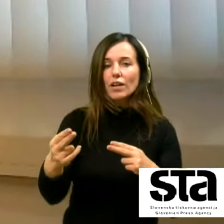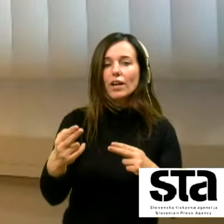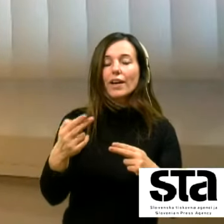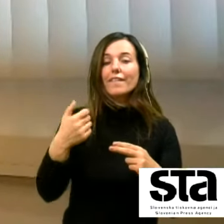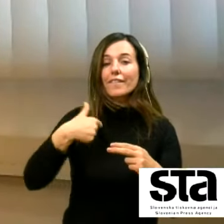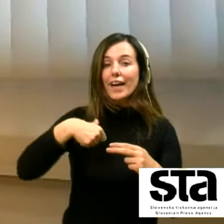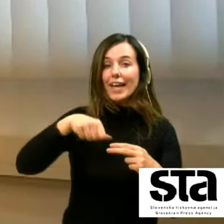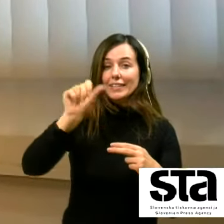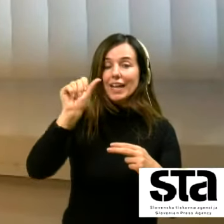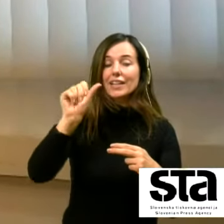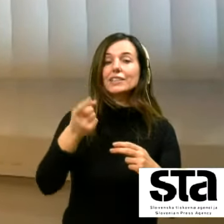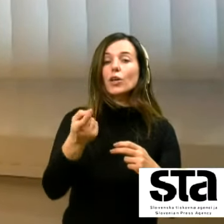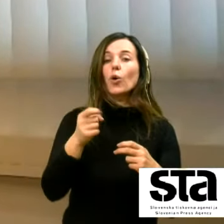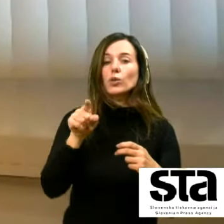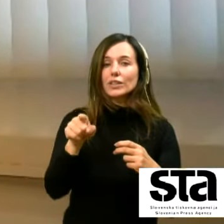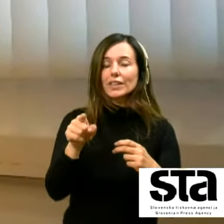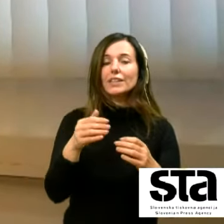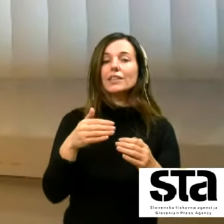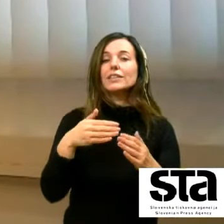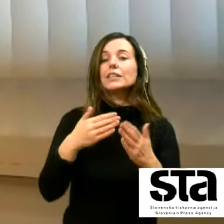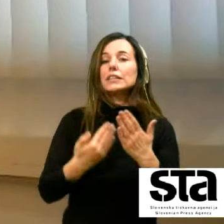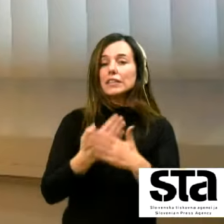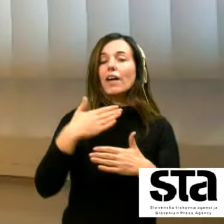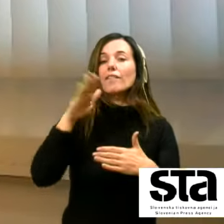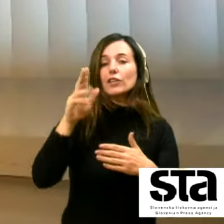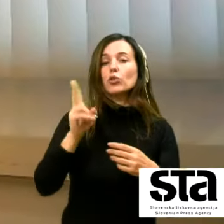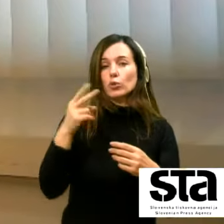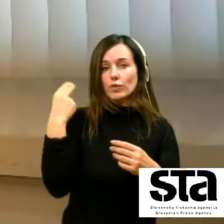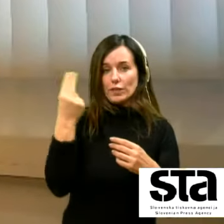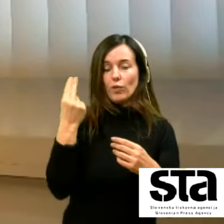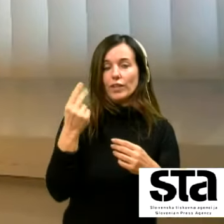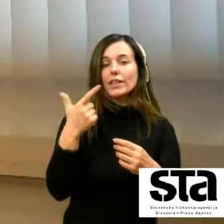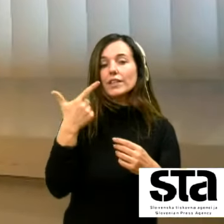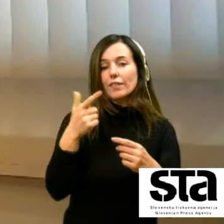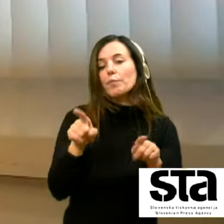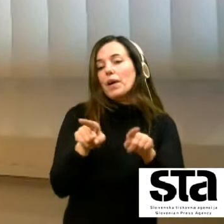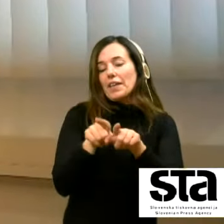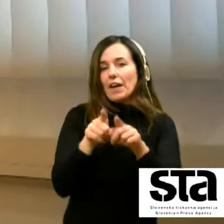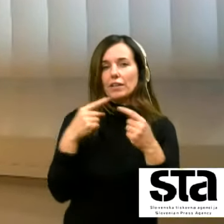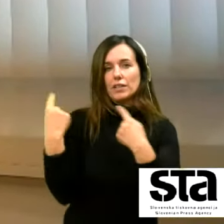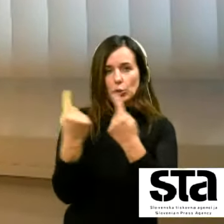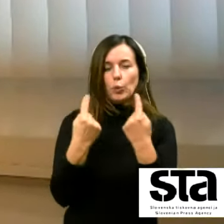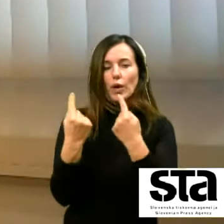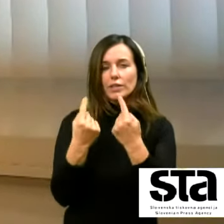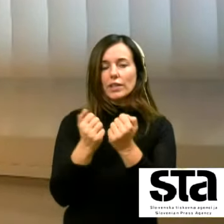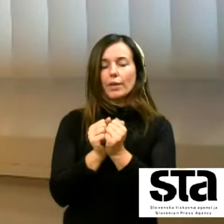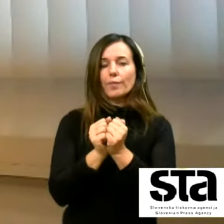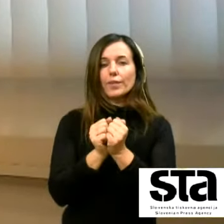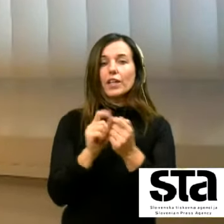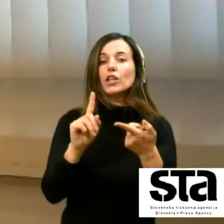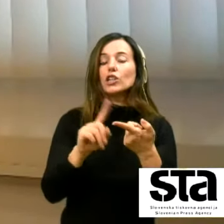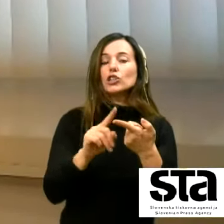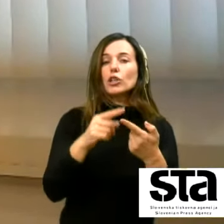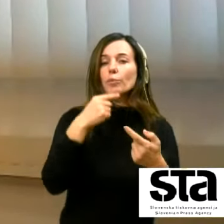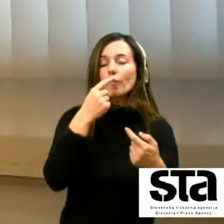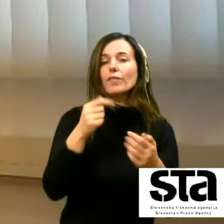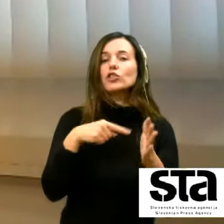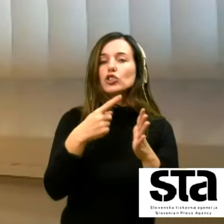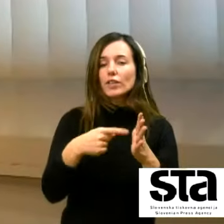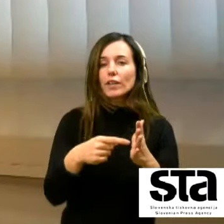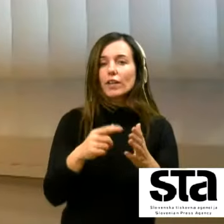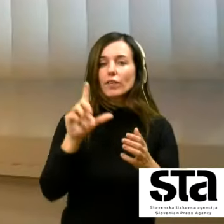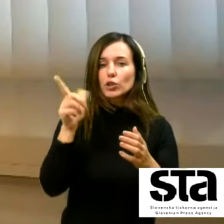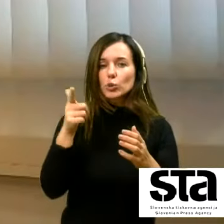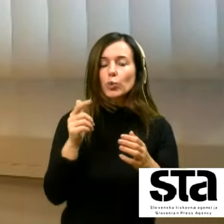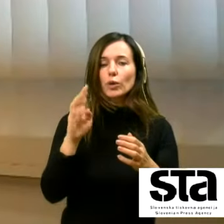majstih od njih za več kot v Sloveniji pa je situacija posebno enaka če povem to številkami v